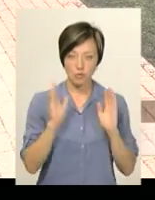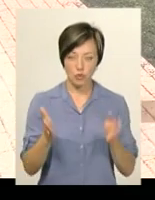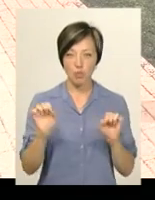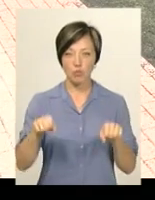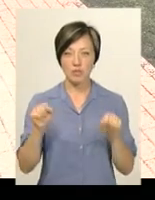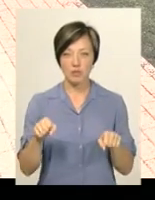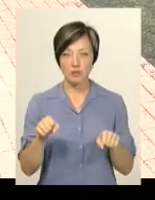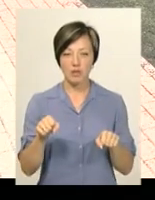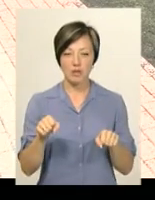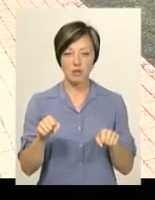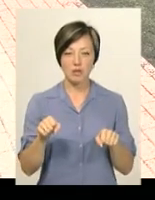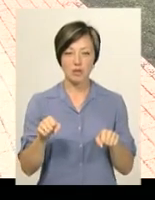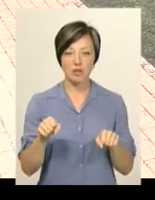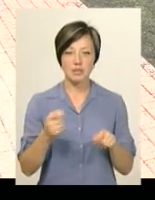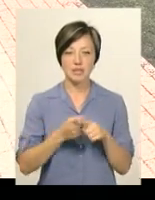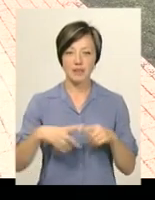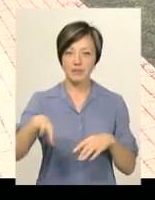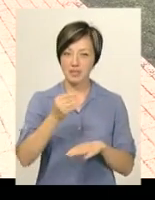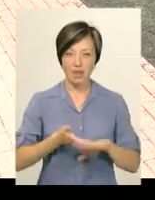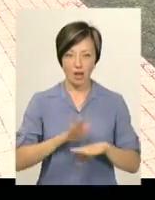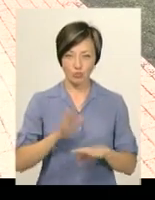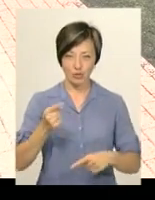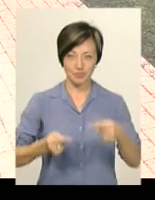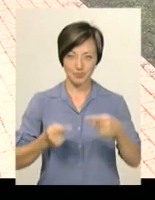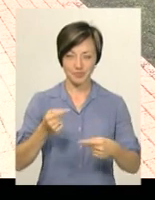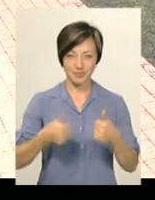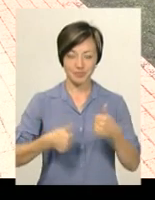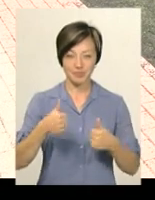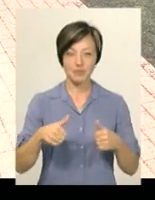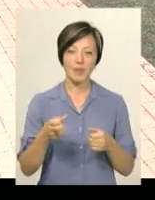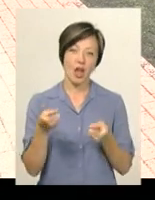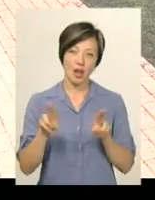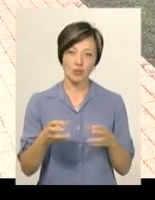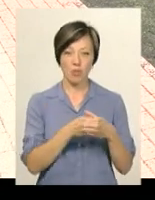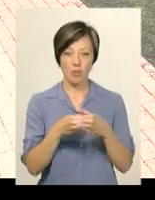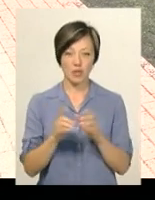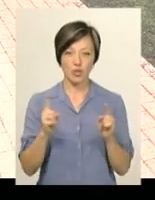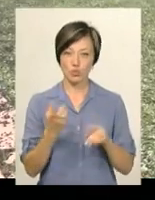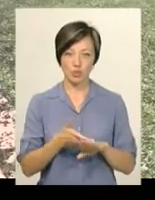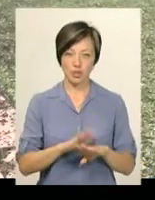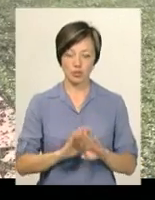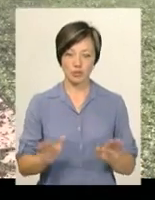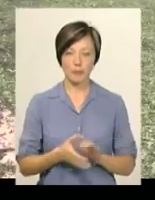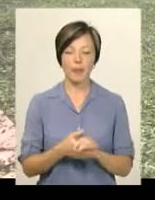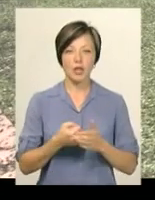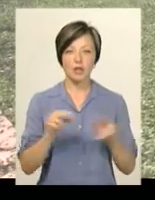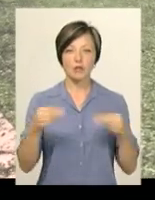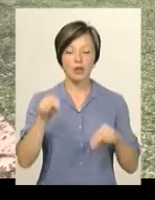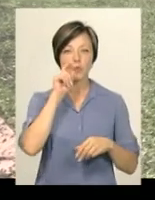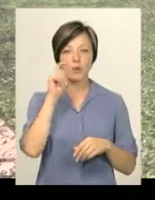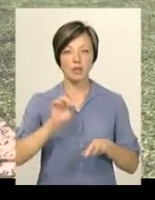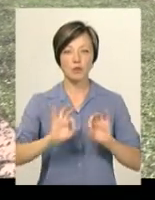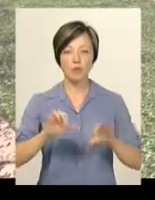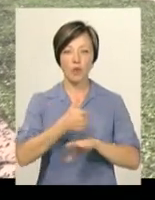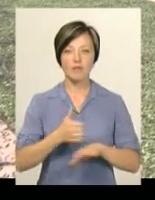можливо, лідерс. І оце все буде тяжко. А ці всі особливі команди не дуже тяжкі». До чемпіонату України,